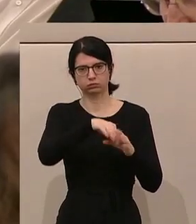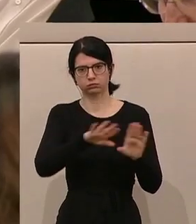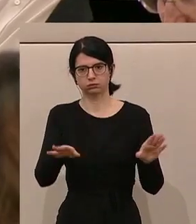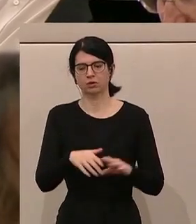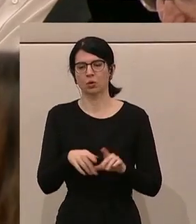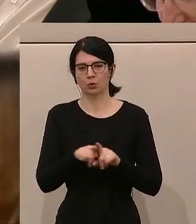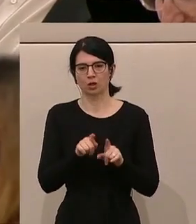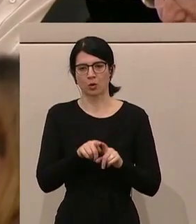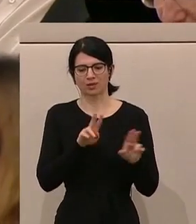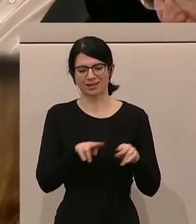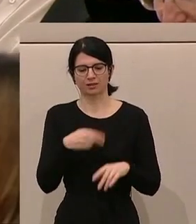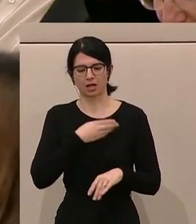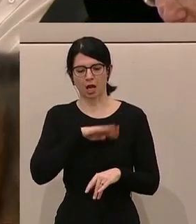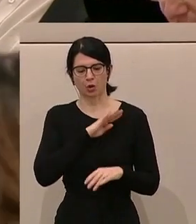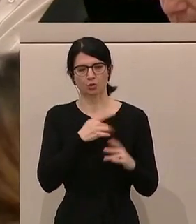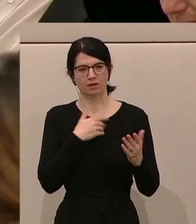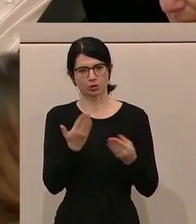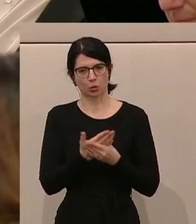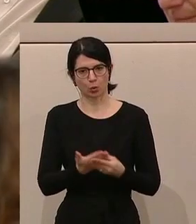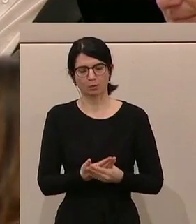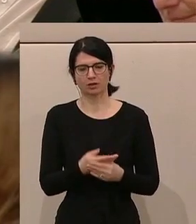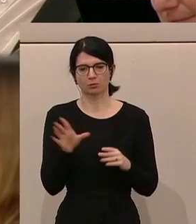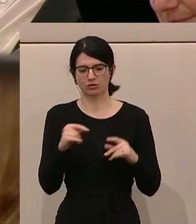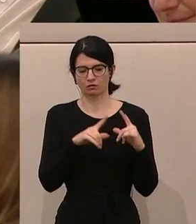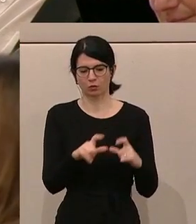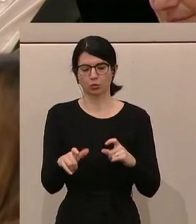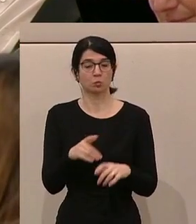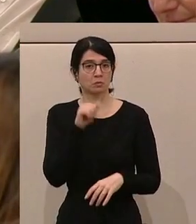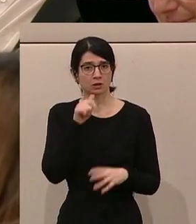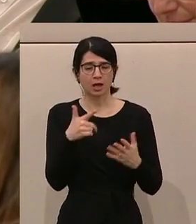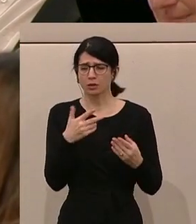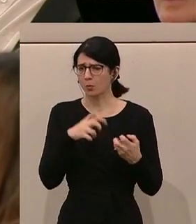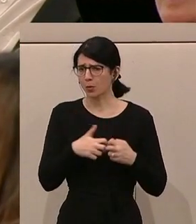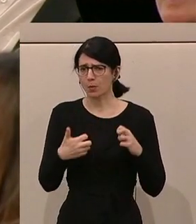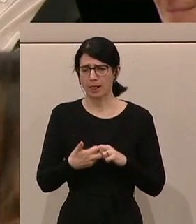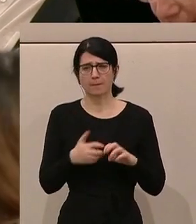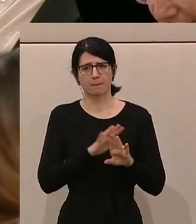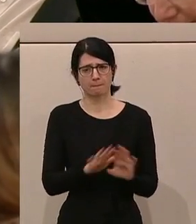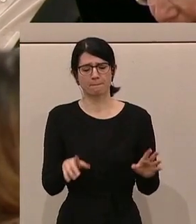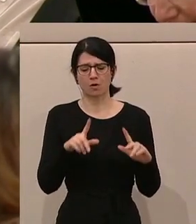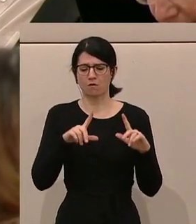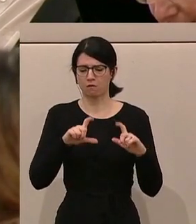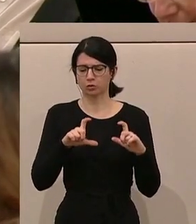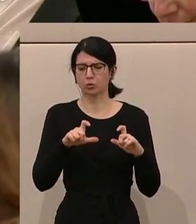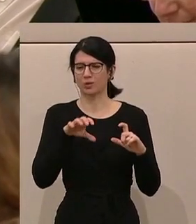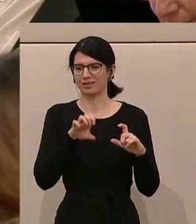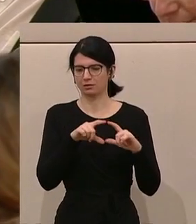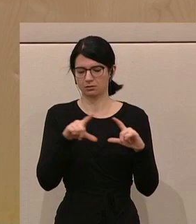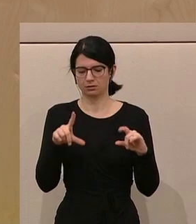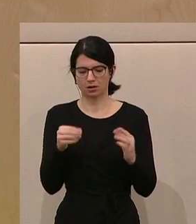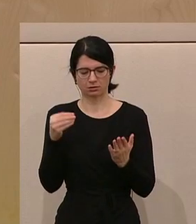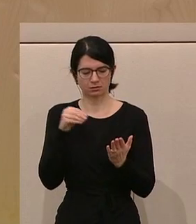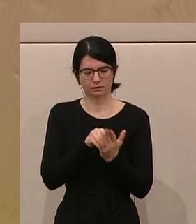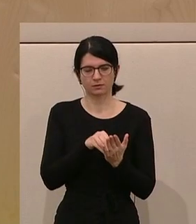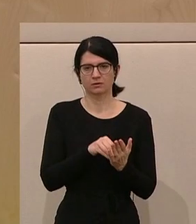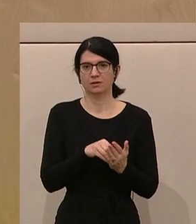Ausweisdokumenten und ein Foto mitbringen. Und dann ist es überhaupt kein Problem, dieses Foto dann auf der E-Card, wenn er denn